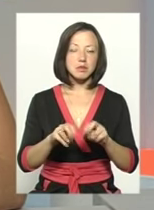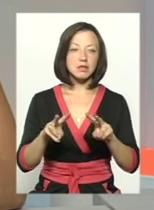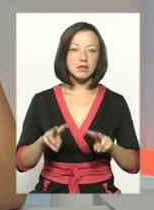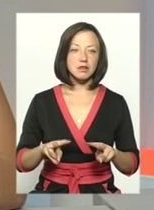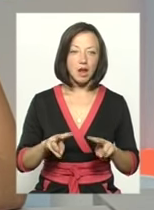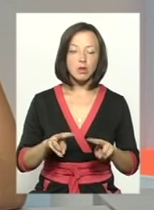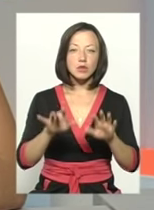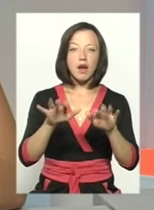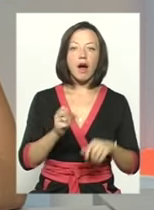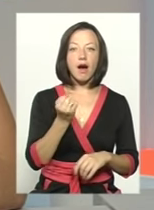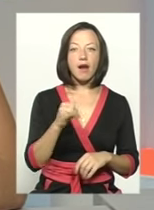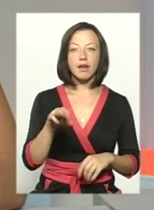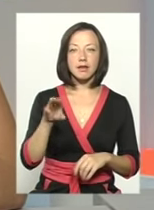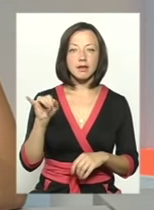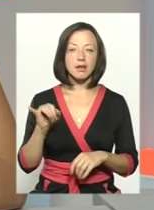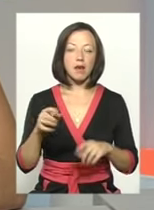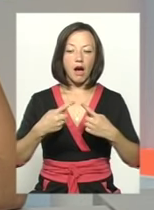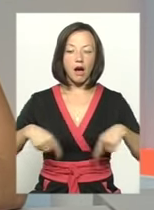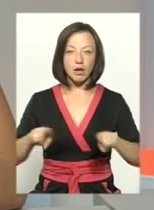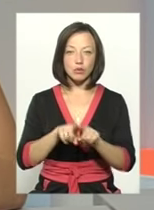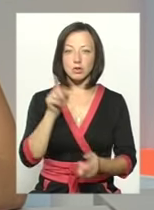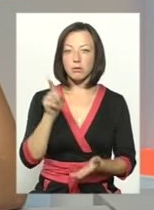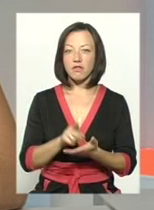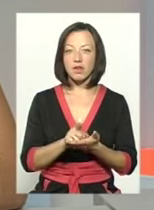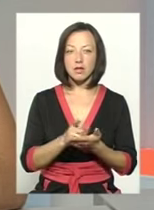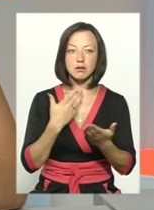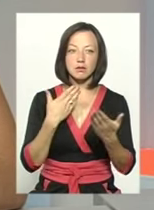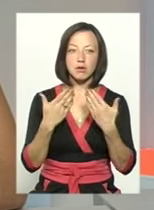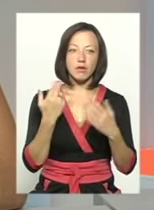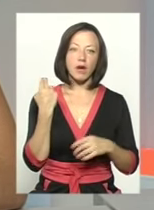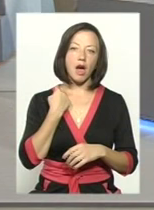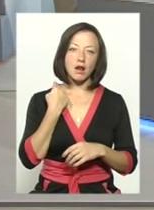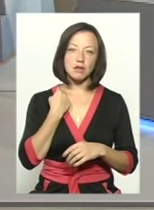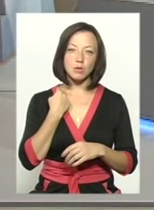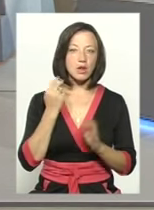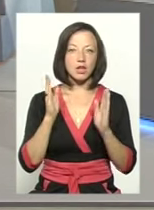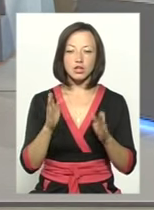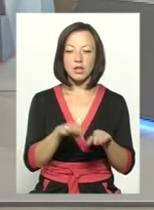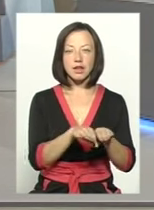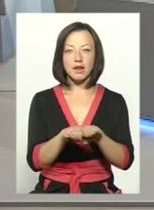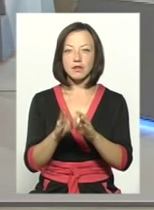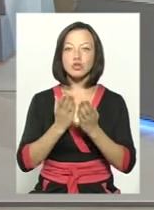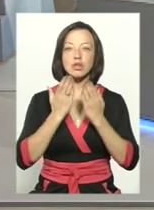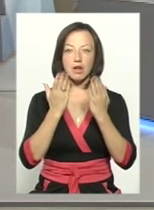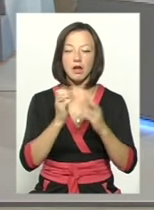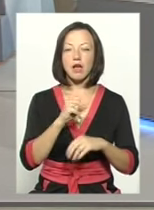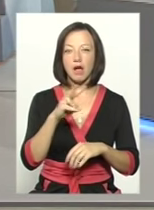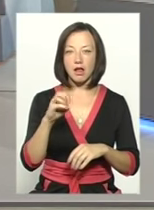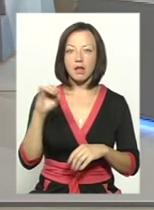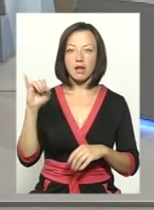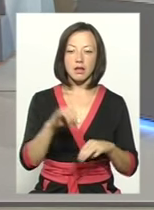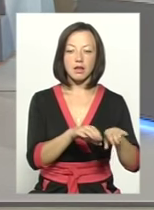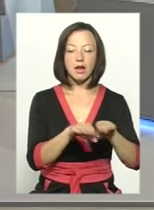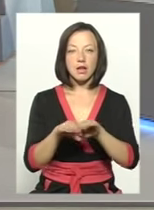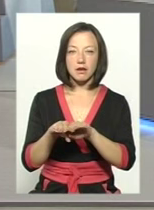в айті-галузі повинні, на мою думку, спілкуватися англійською не лише на рівні читання, але й на